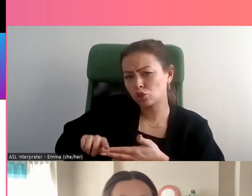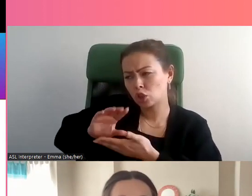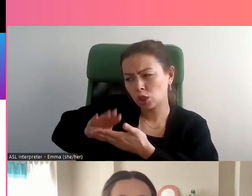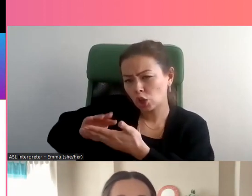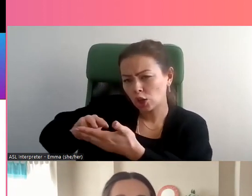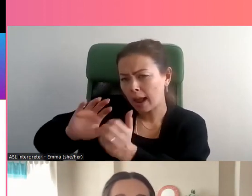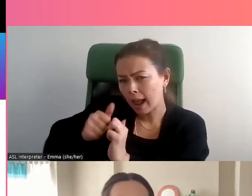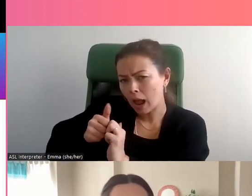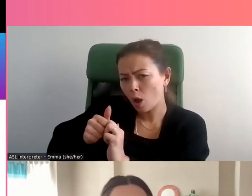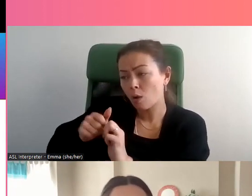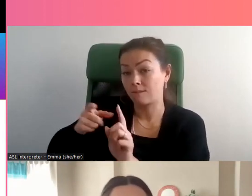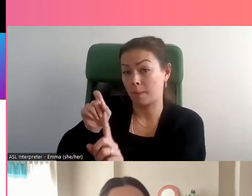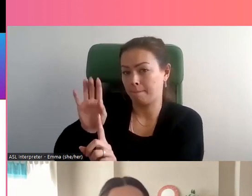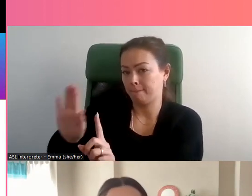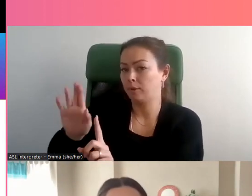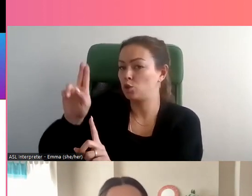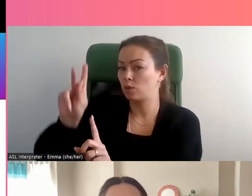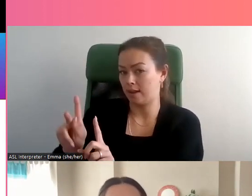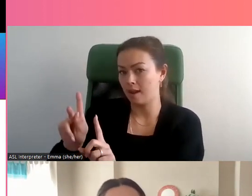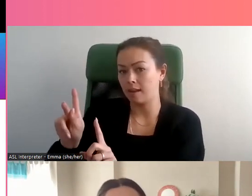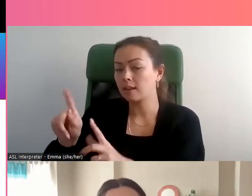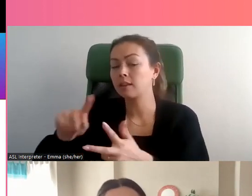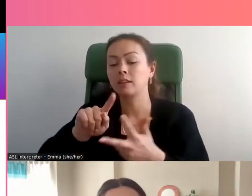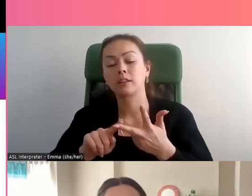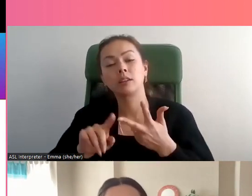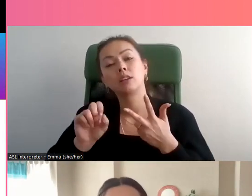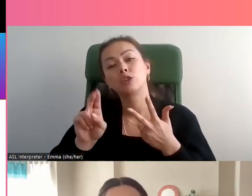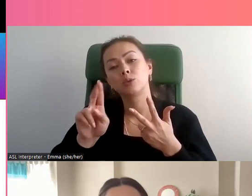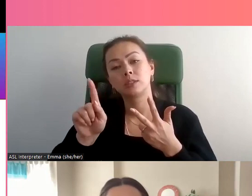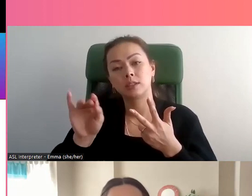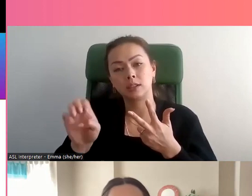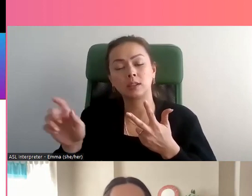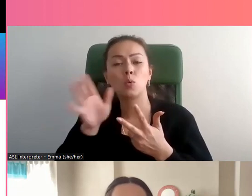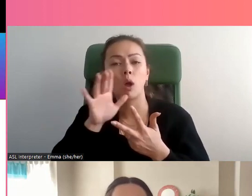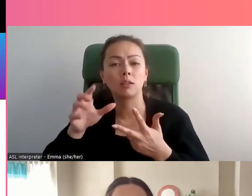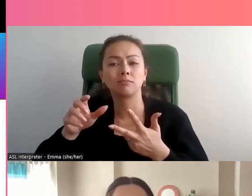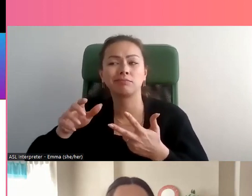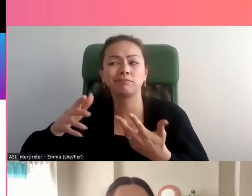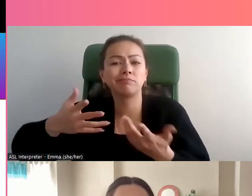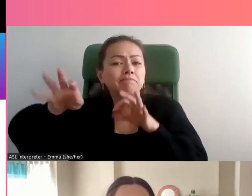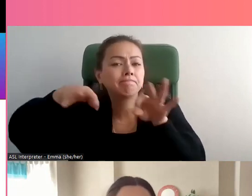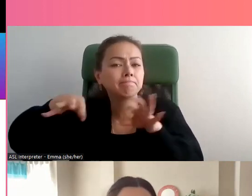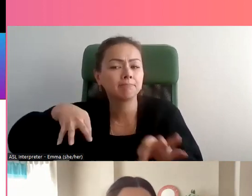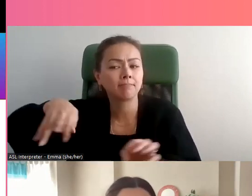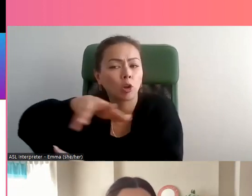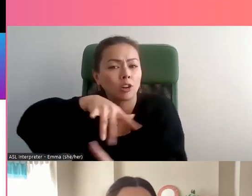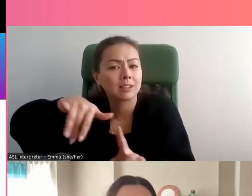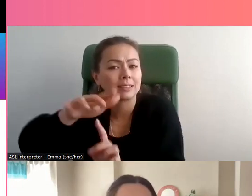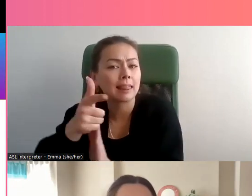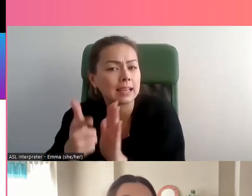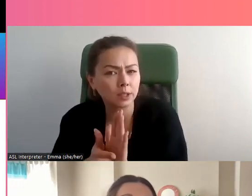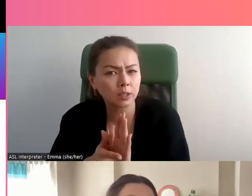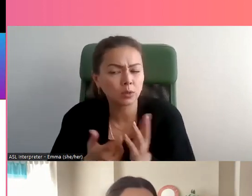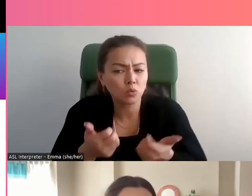effectuée dans d'autres pays, c'est-à-dire le Royaume-Uni. Puis, Suzy parlera du contexte juridique en lien avec cet enjeu.